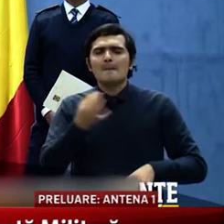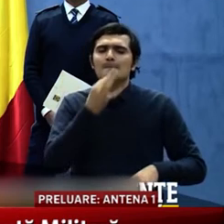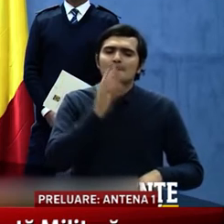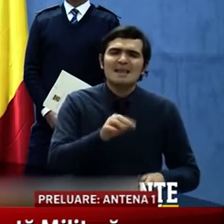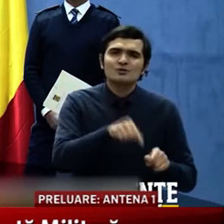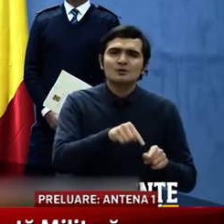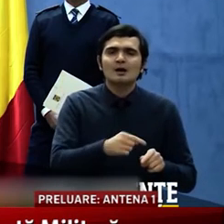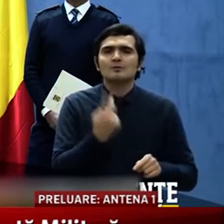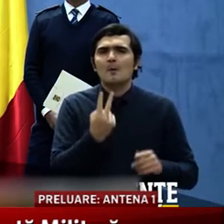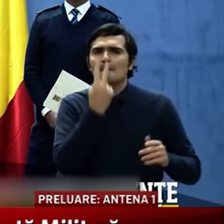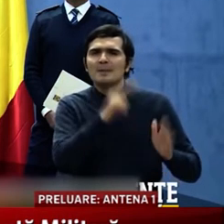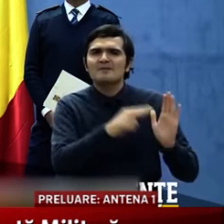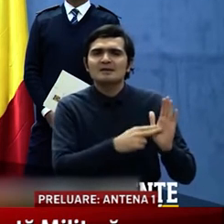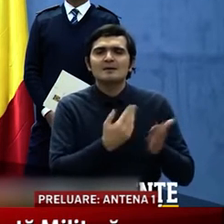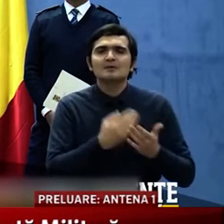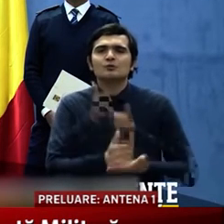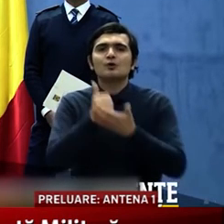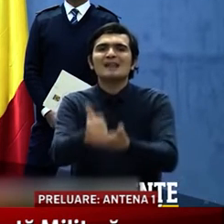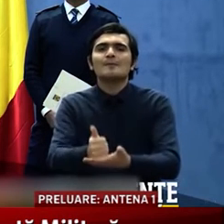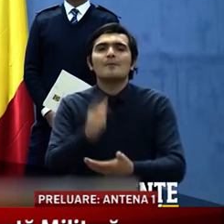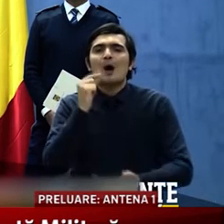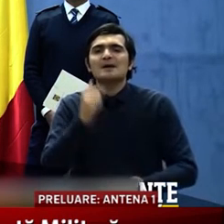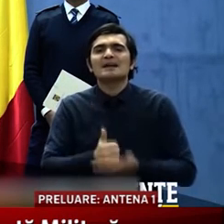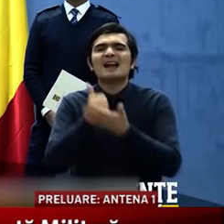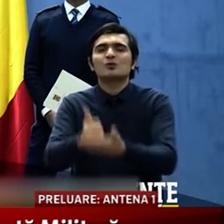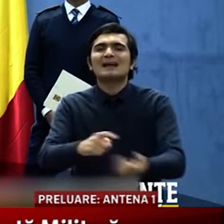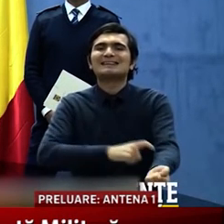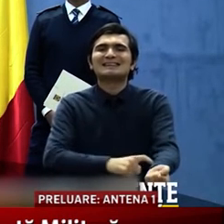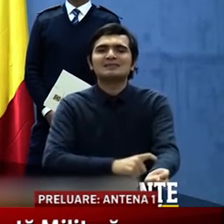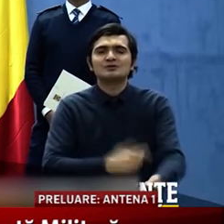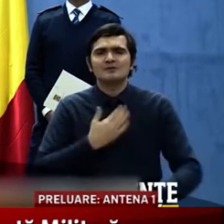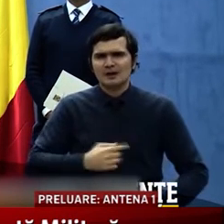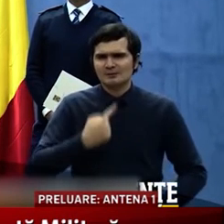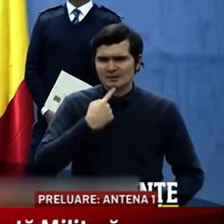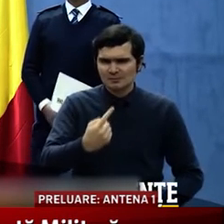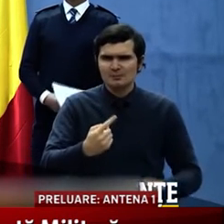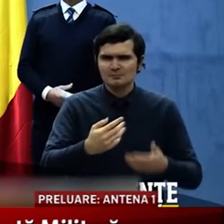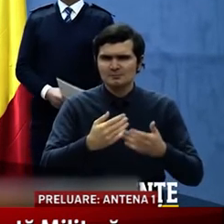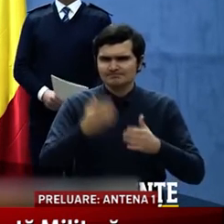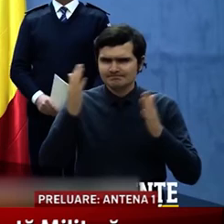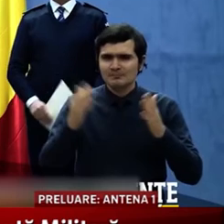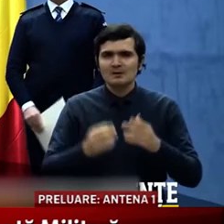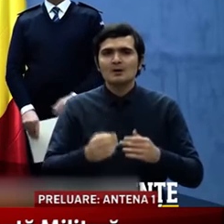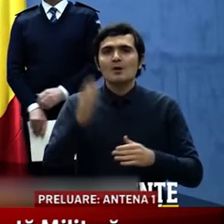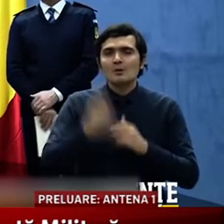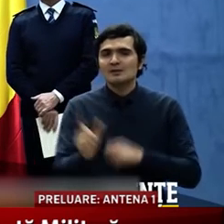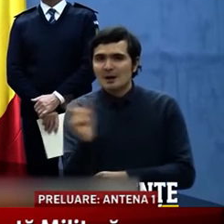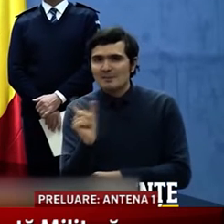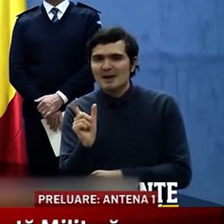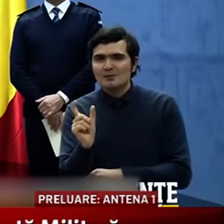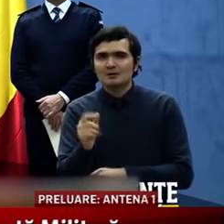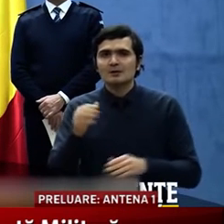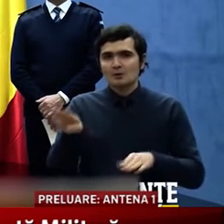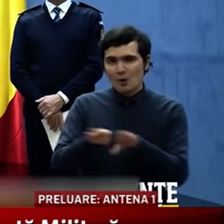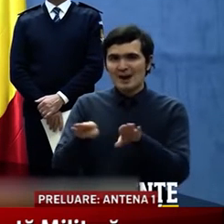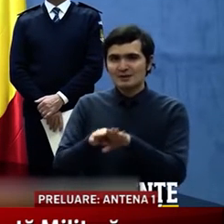o prevedere pentru donatori de sânge. Și vreau să subliniez că în ultimă perioadă colegii din centrele de transfuzie sanguină ne